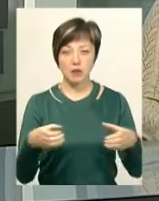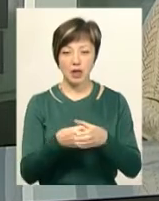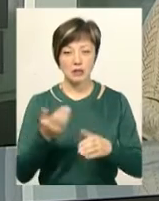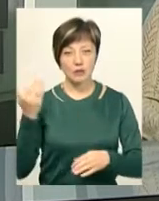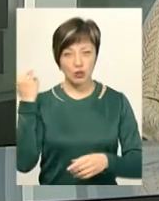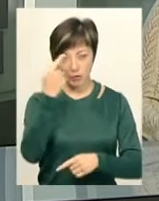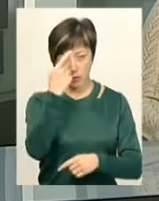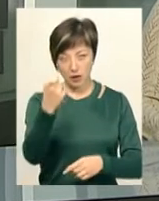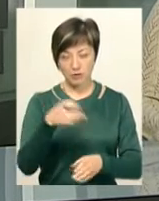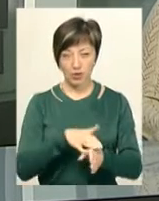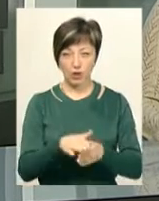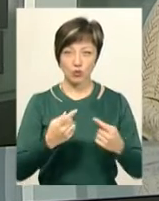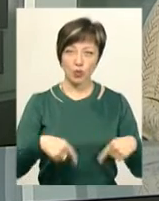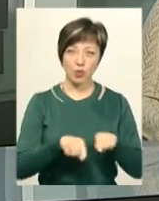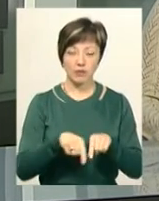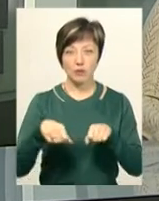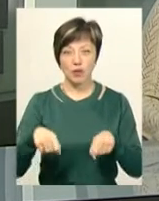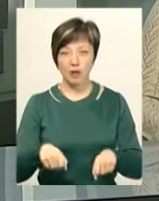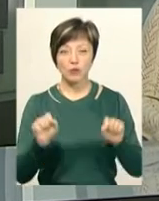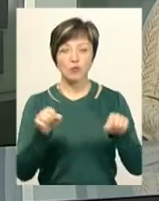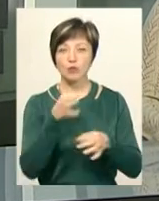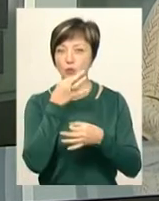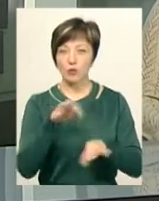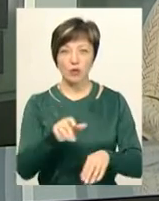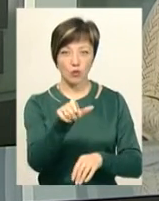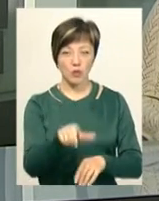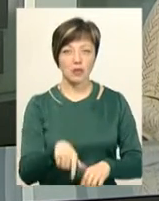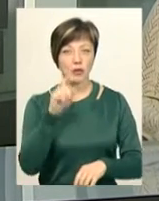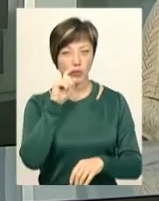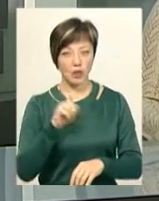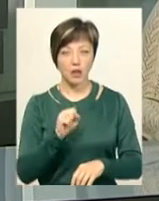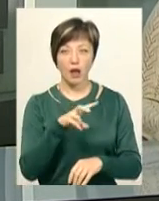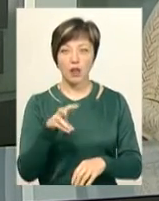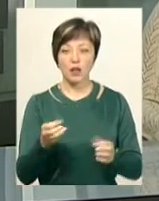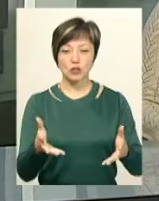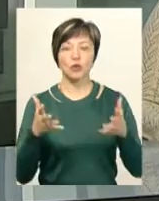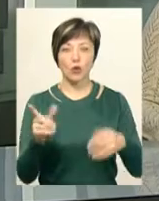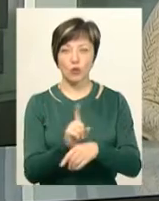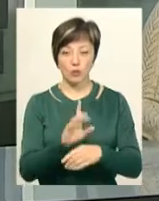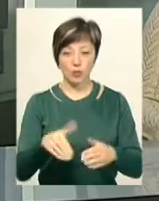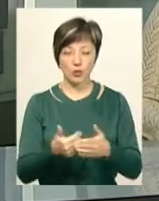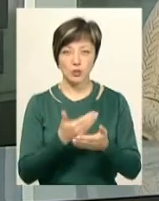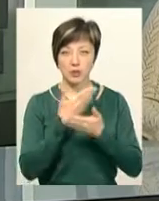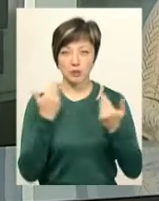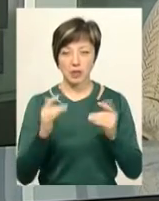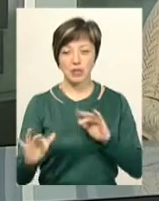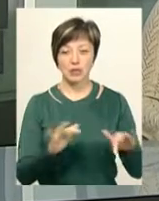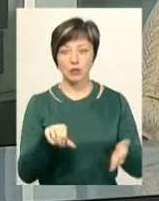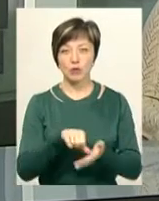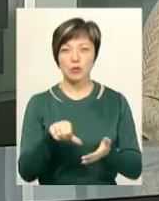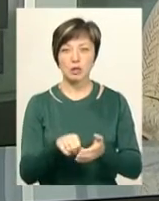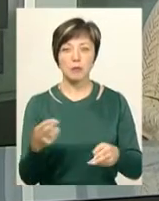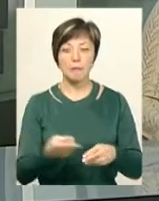попередженням виконавчих органів або органів влади може будь-який громадянин України. Проте чіткої норми досі немає. Дії учасників